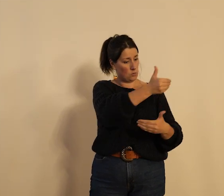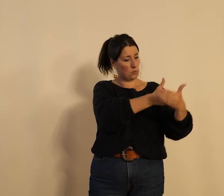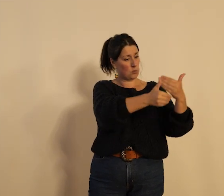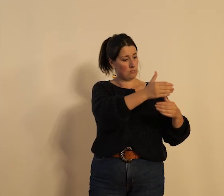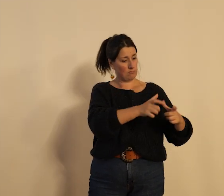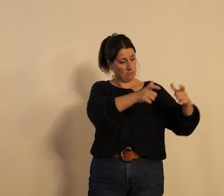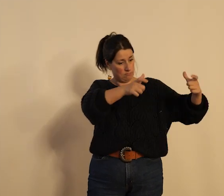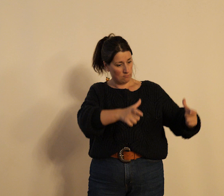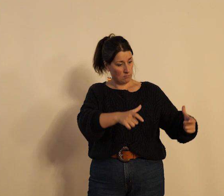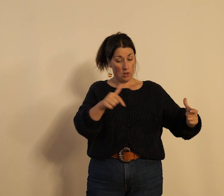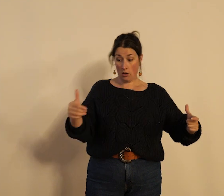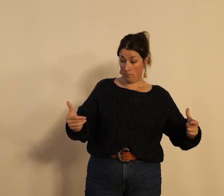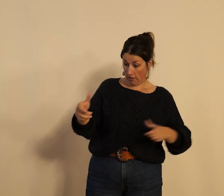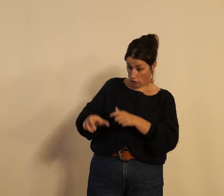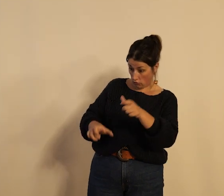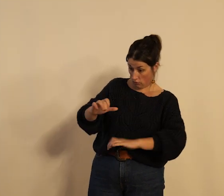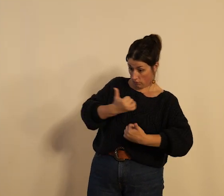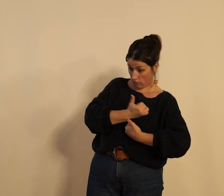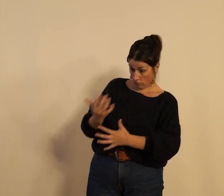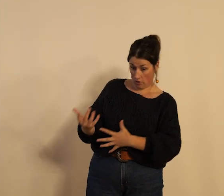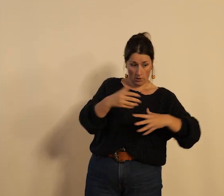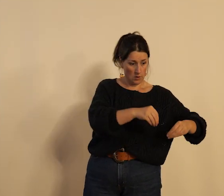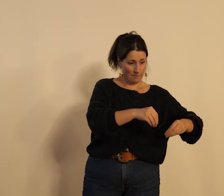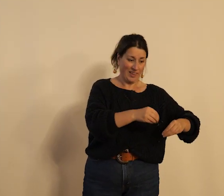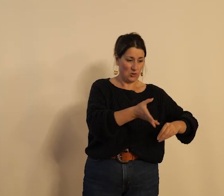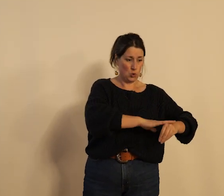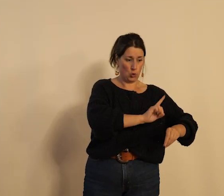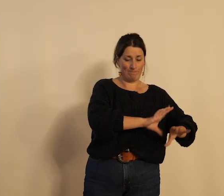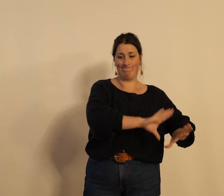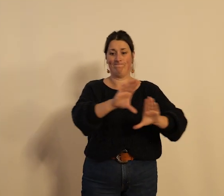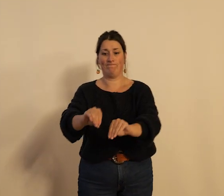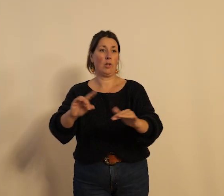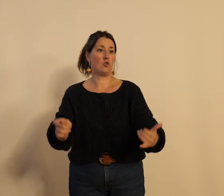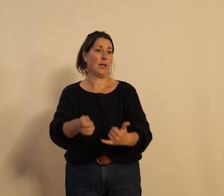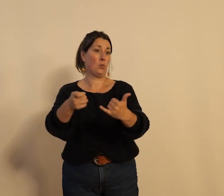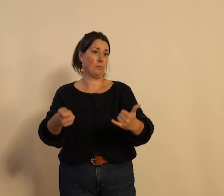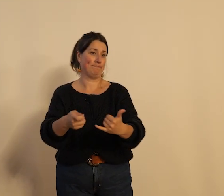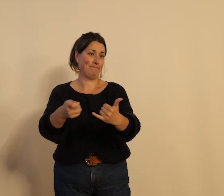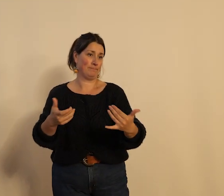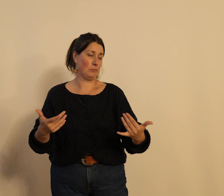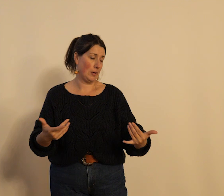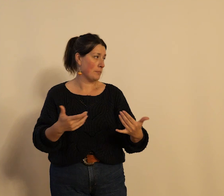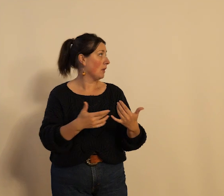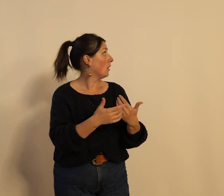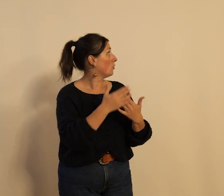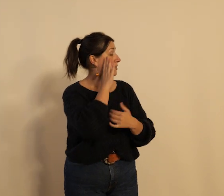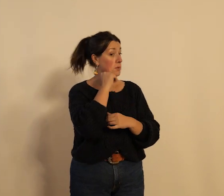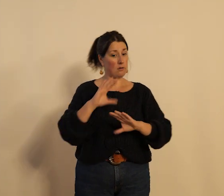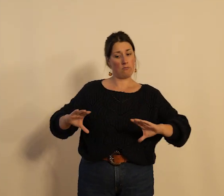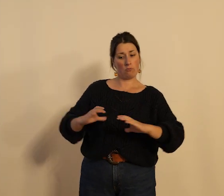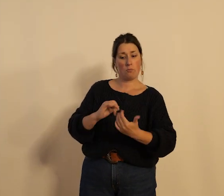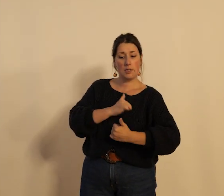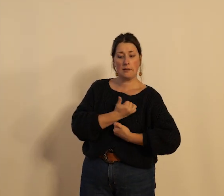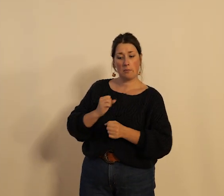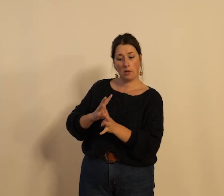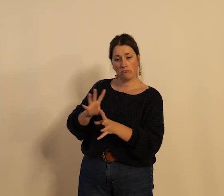son agglomération un bataillon cycliste c'est jouer les Tours qui est choisi et donc le bataillon cycliste s'installe à Tours à jouer